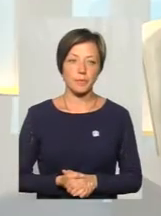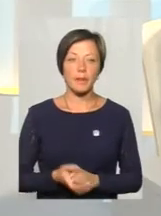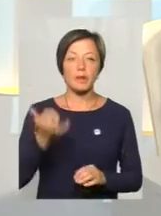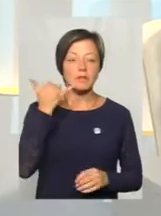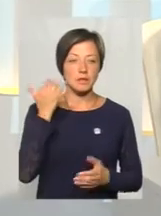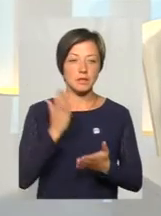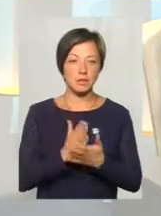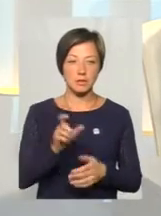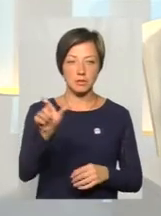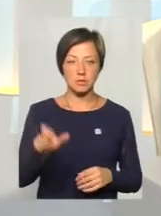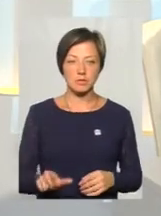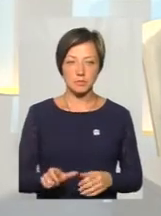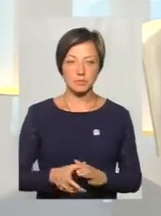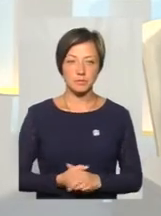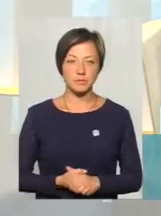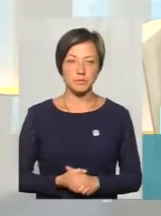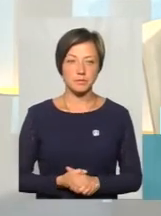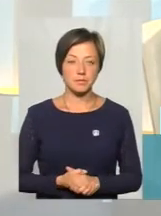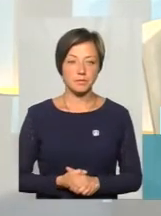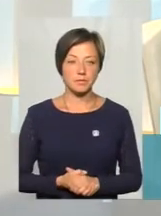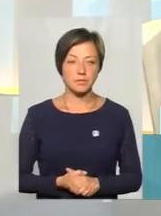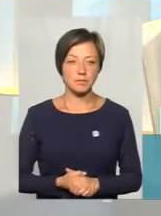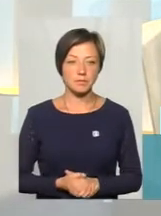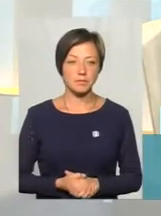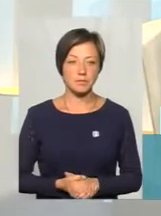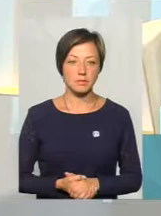В нас на дзвінку є глядач. Ваше питання, прошу.